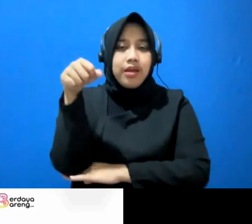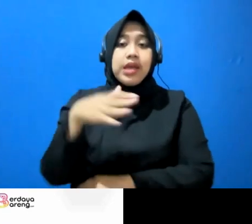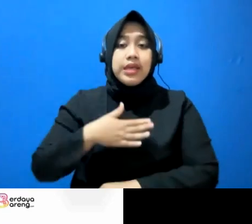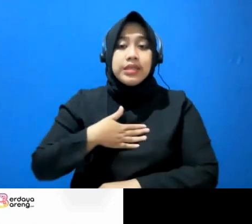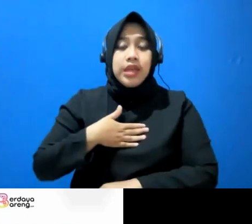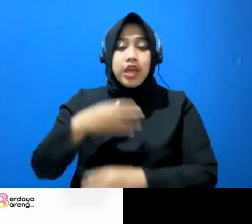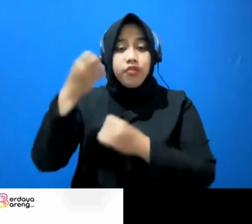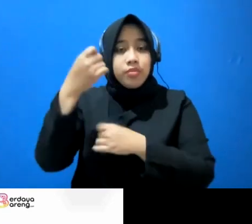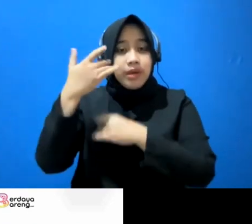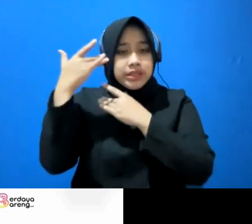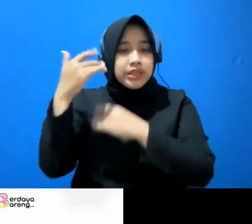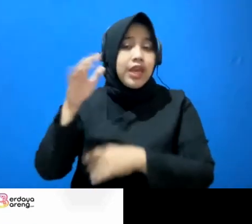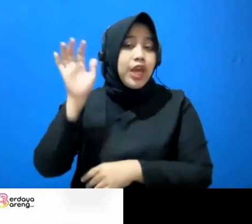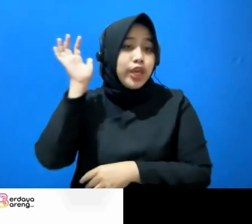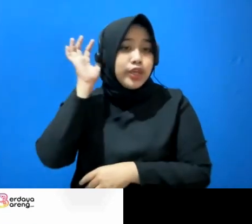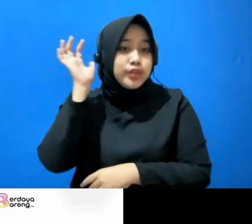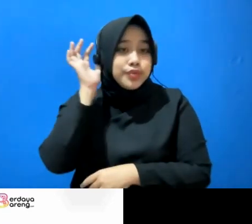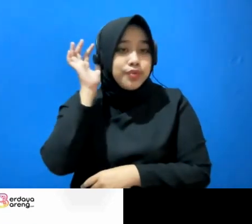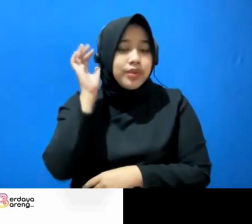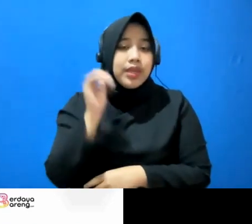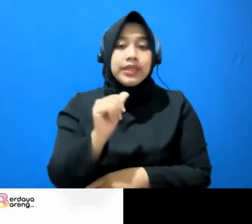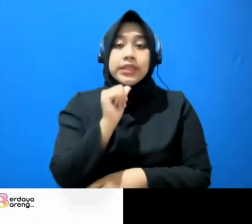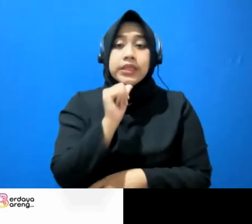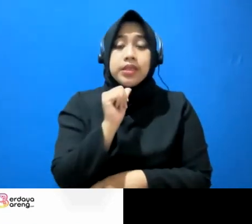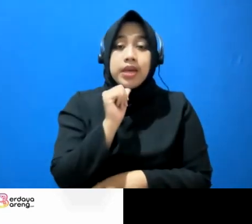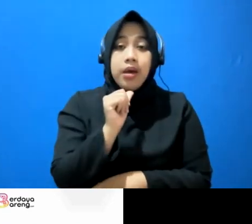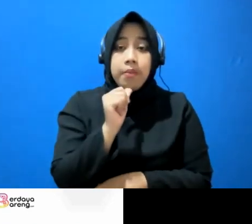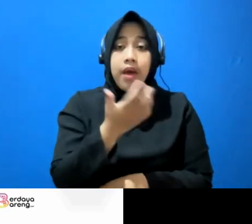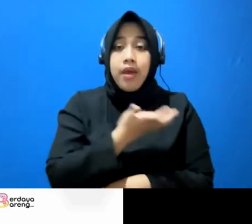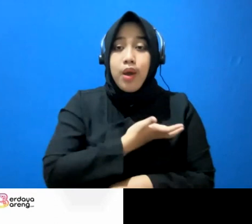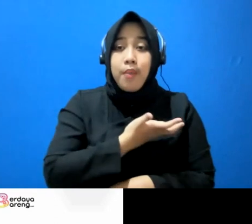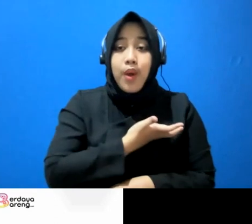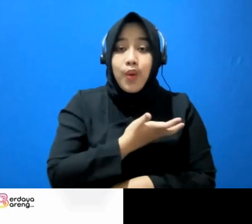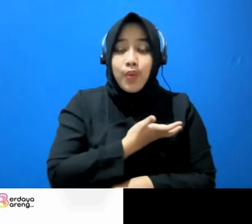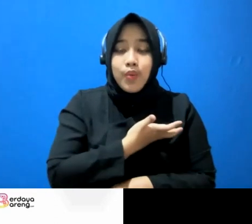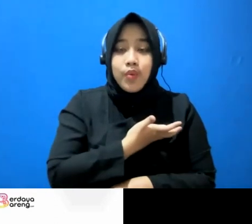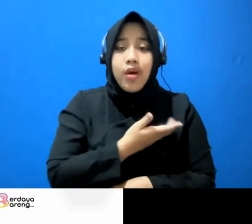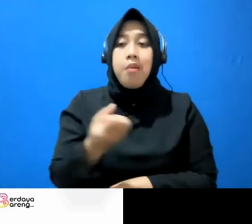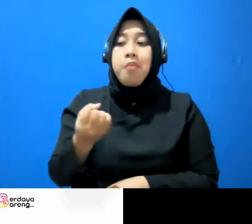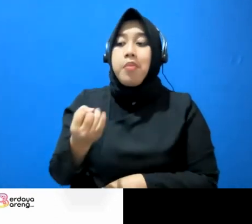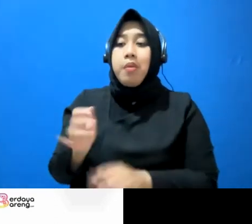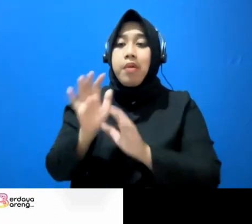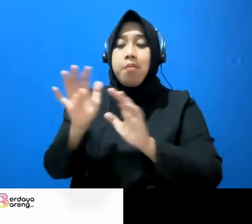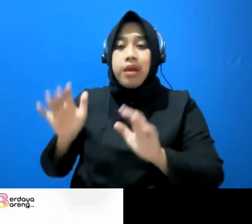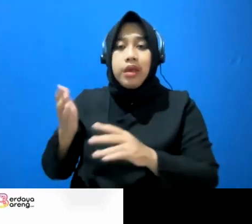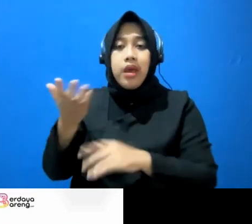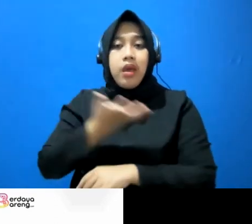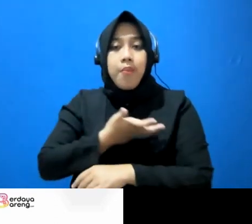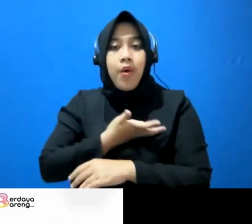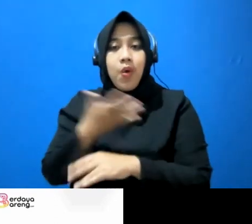isunya adalah siapa yang mau dan berapa banyak yang mau